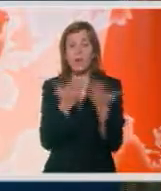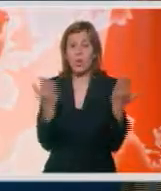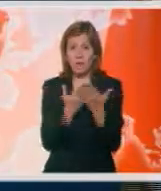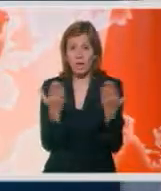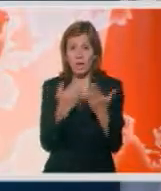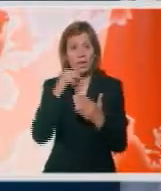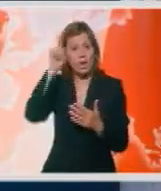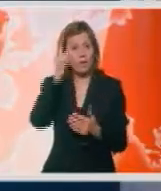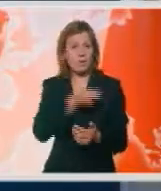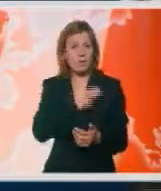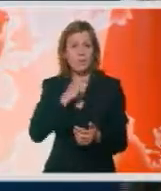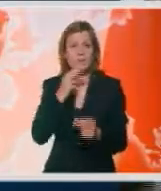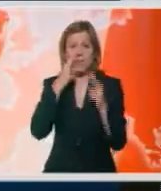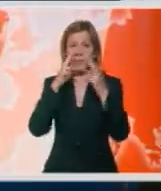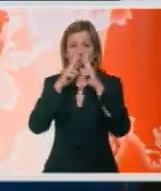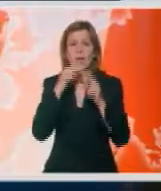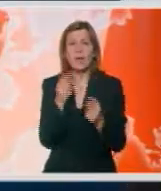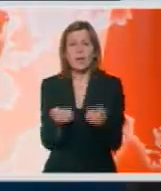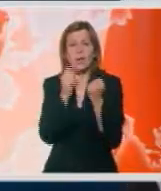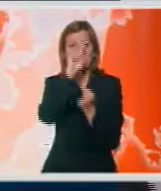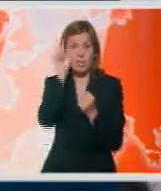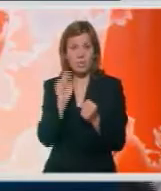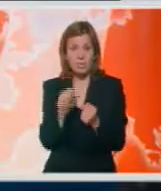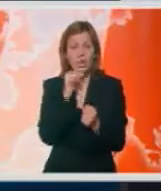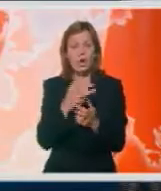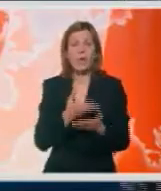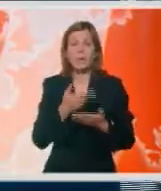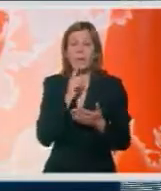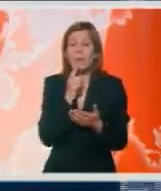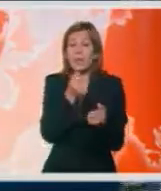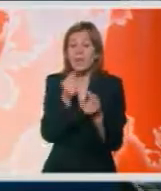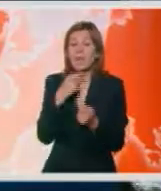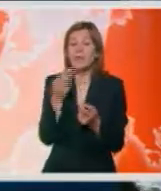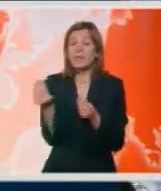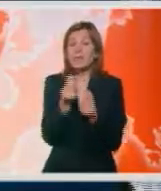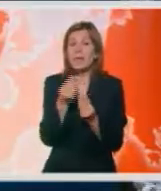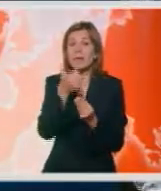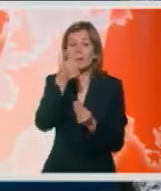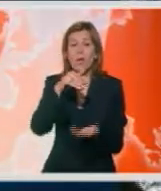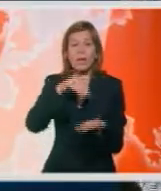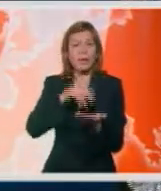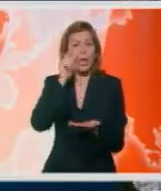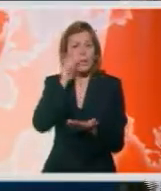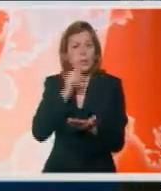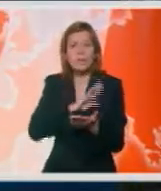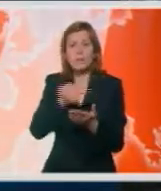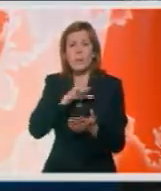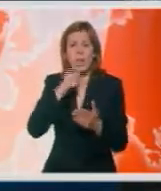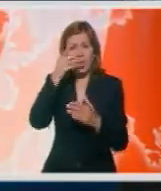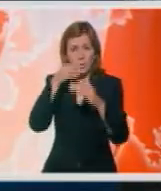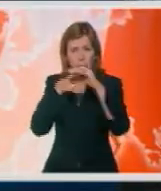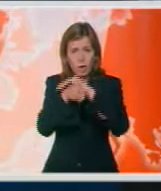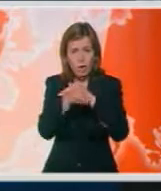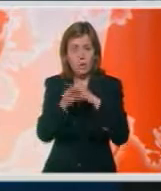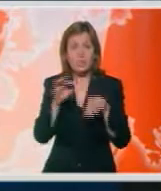Duisburgu nemačka policija suočila se sa teškim pitanjima, a pružila je samo malo detalje o tome zašto je stotine hiljada ljudi smeravano kroz samo jedan prolaz.